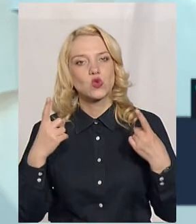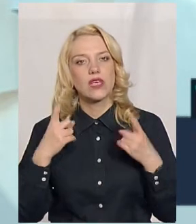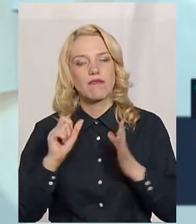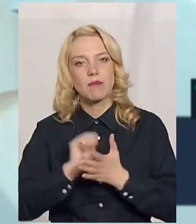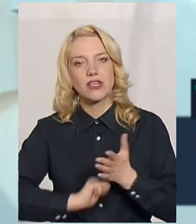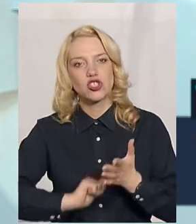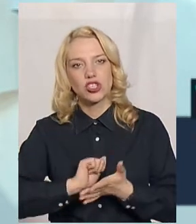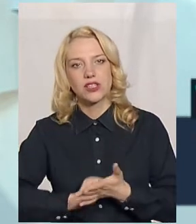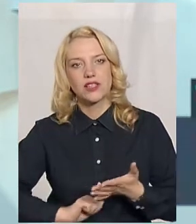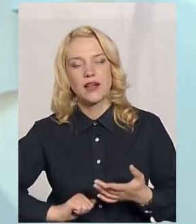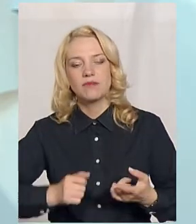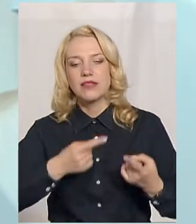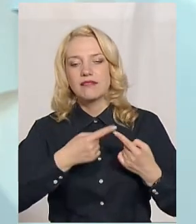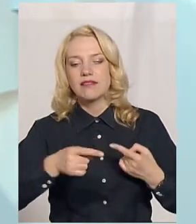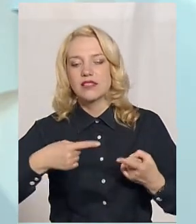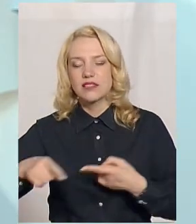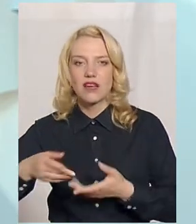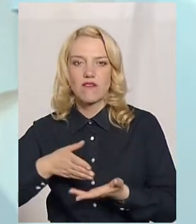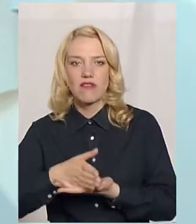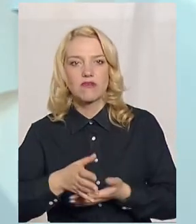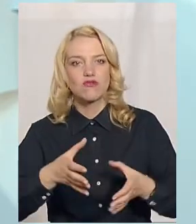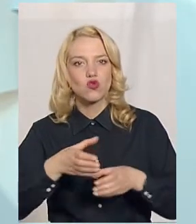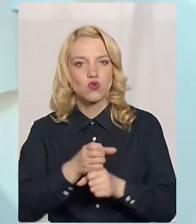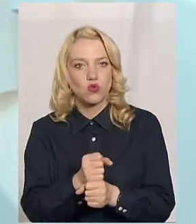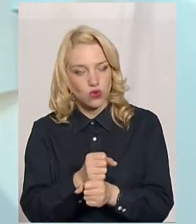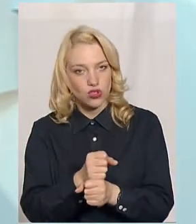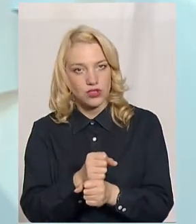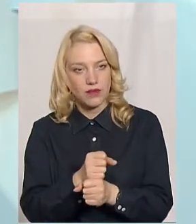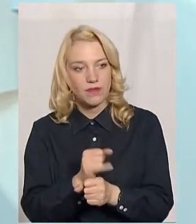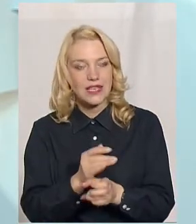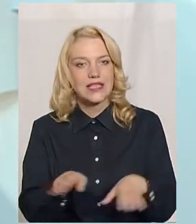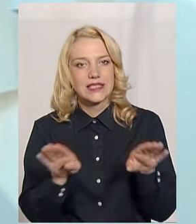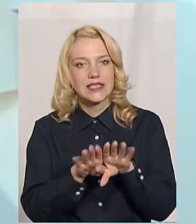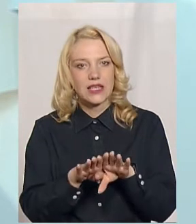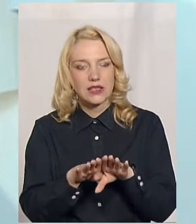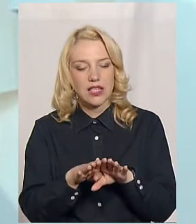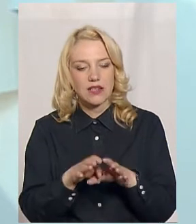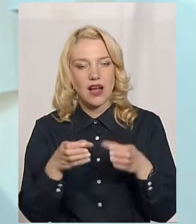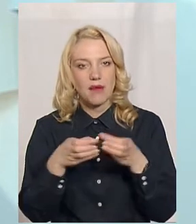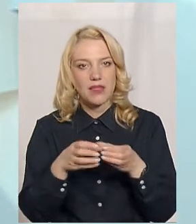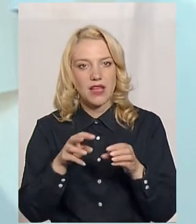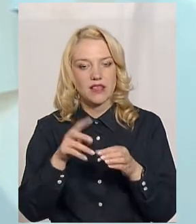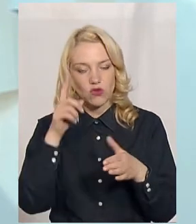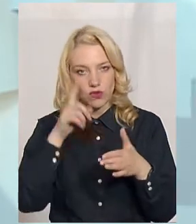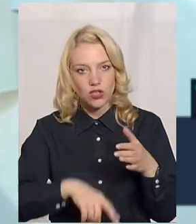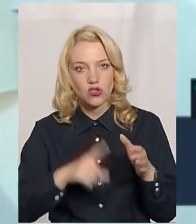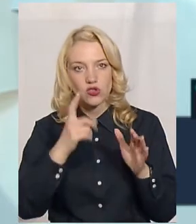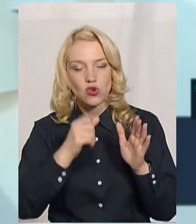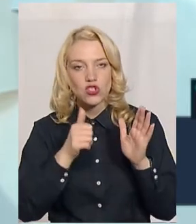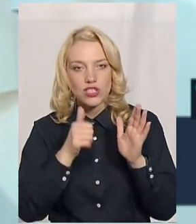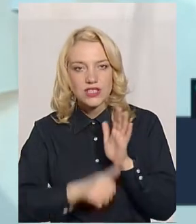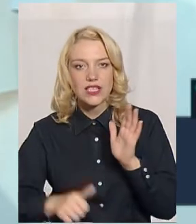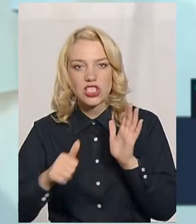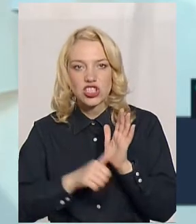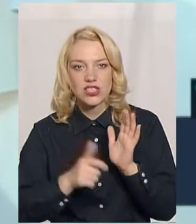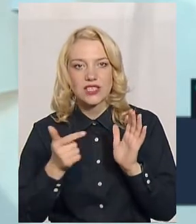причина різних варіантів скорочення і закриття кабінетів довіри. 166 гривень в